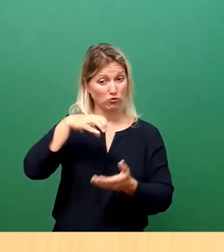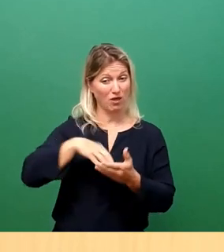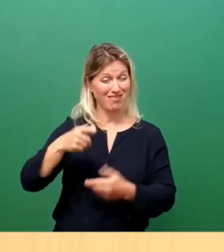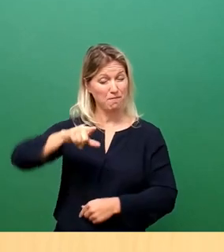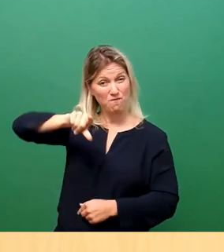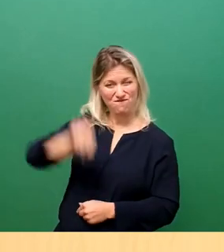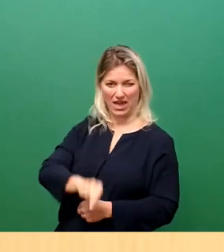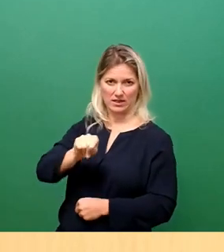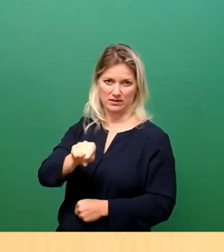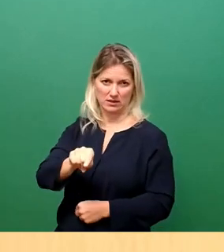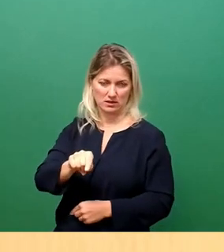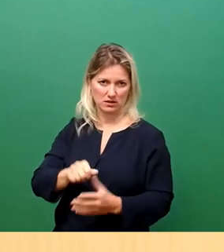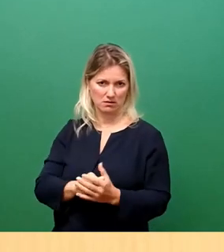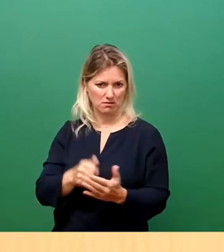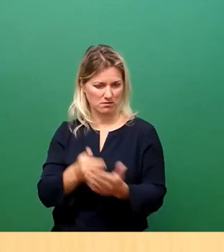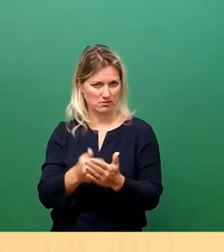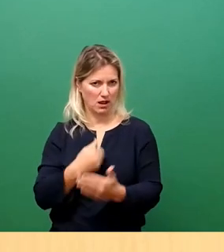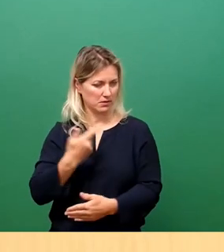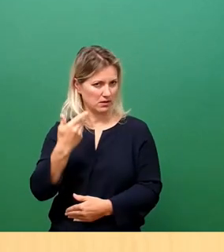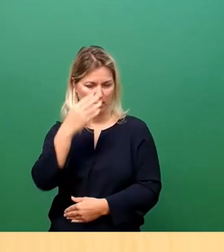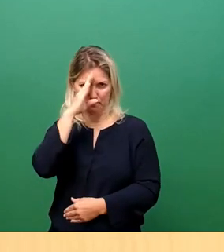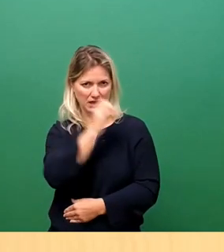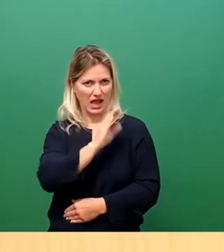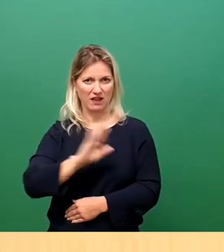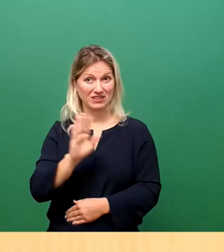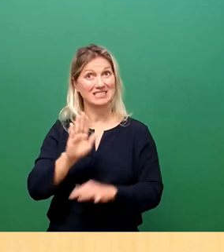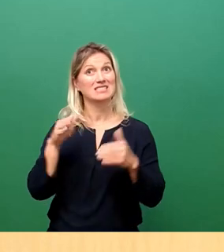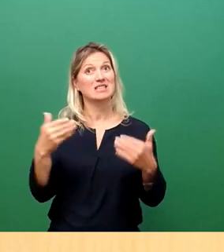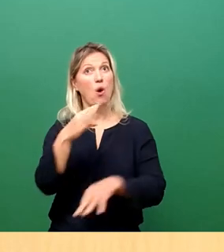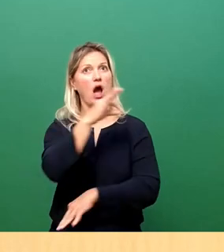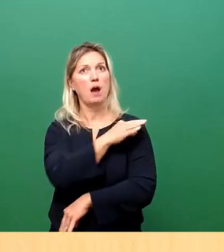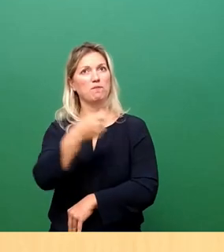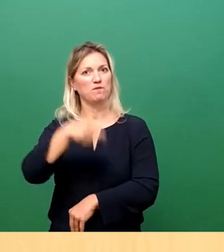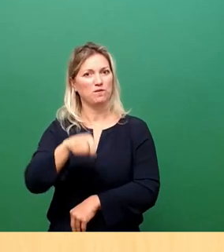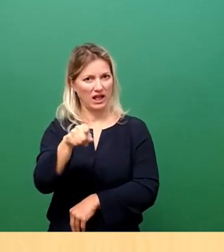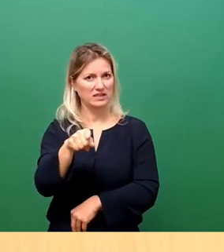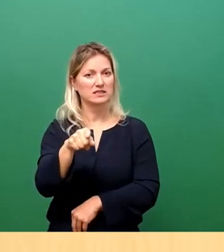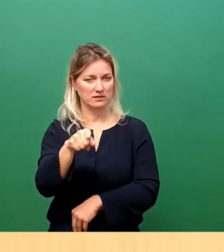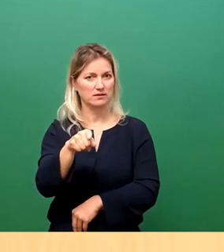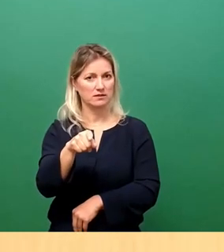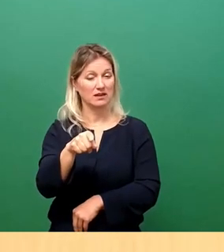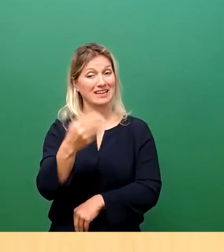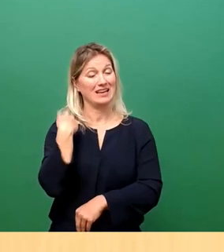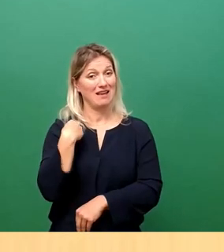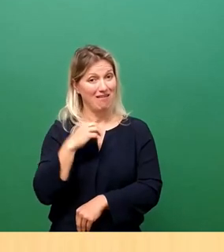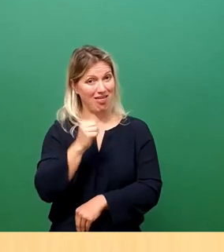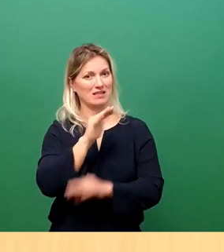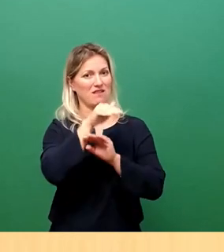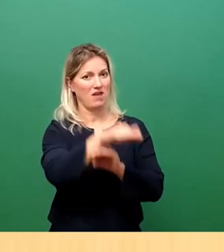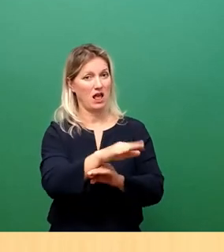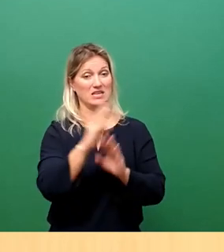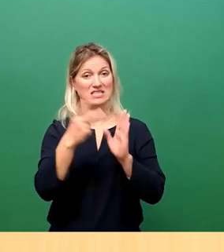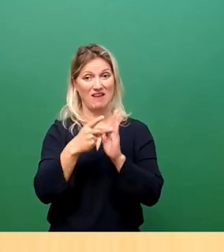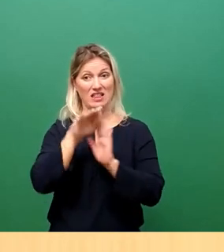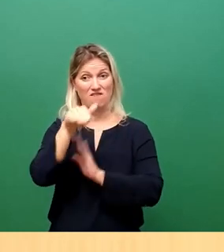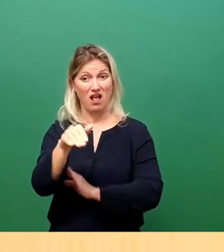unbegreiflich, warum die Bundesregierung mit dieser Impfpflicht, die in der ersten Welle und auch in der zweiten Welle hätte viele Leben retten